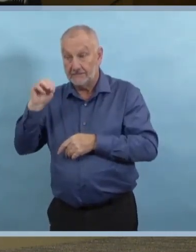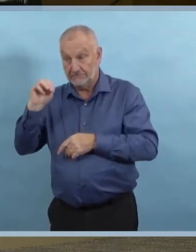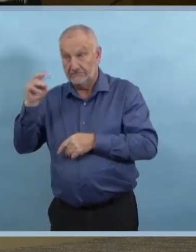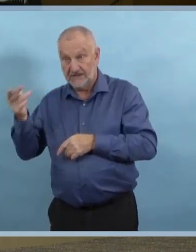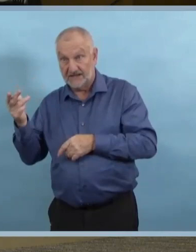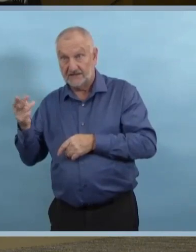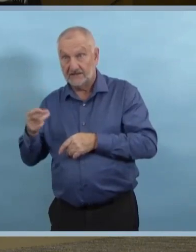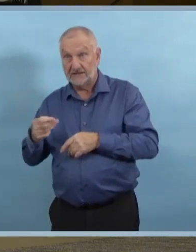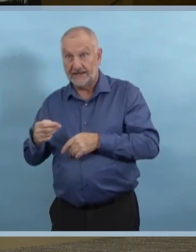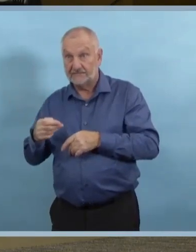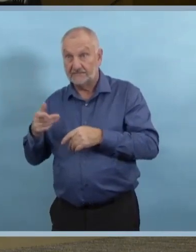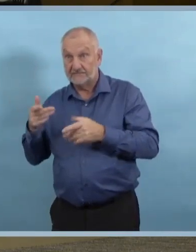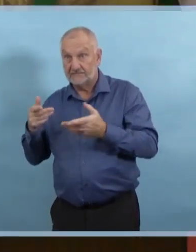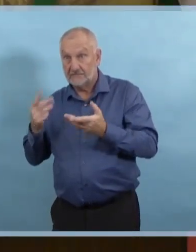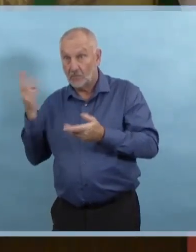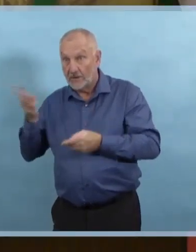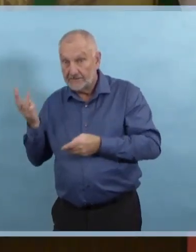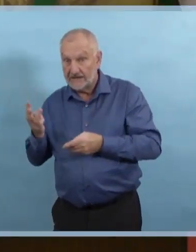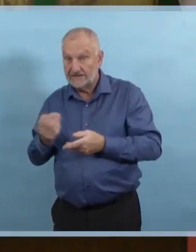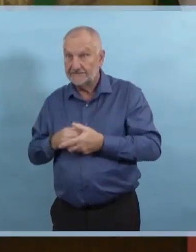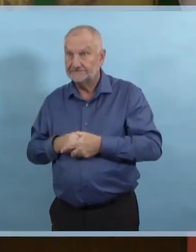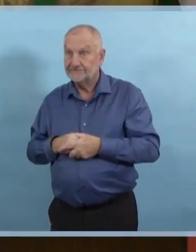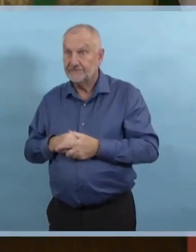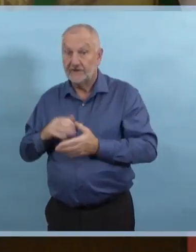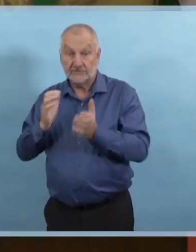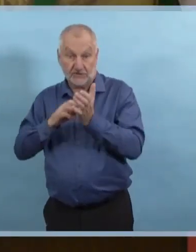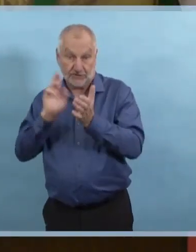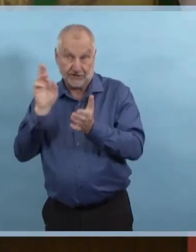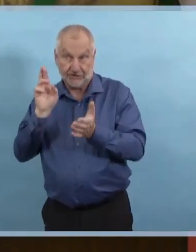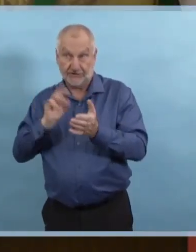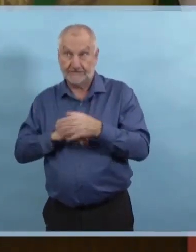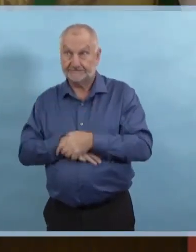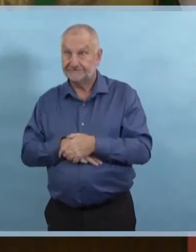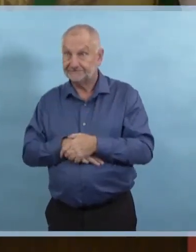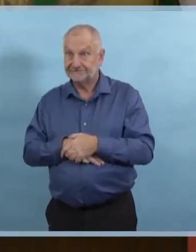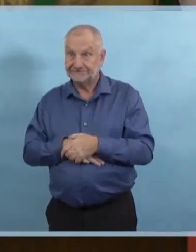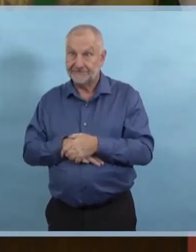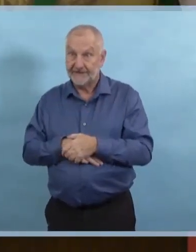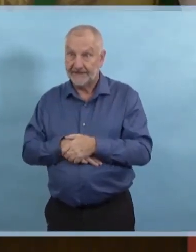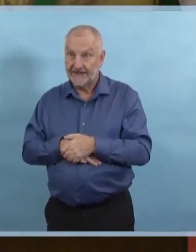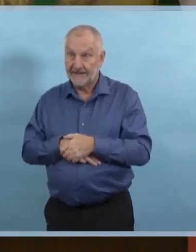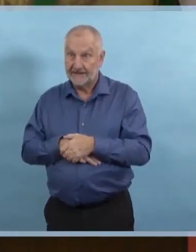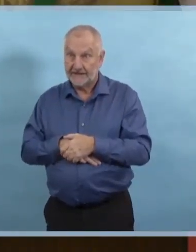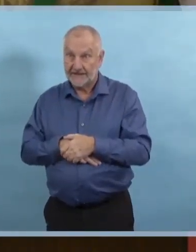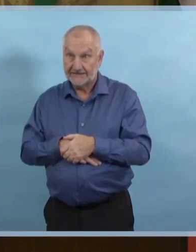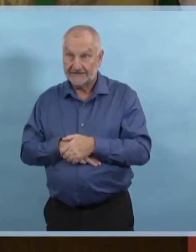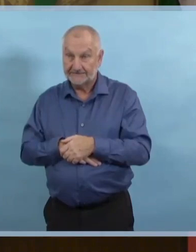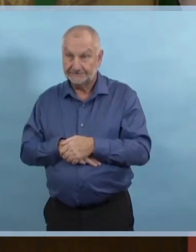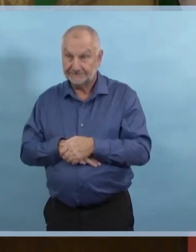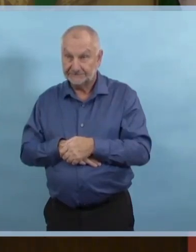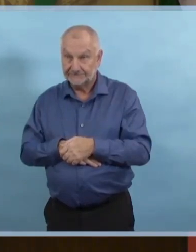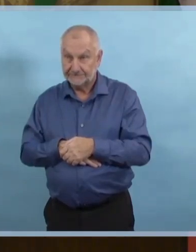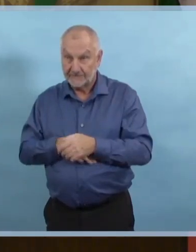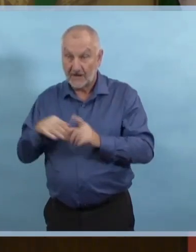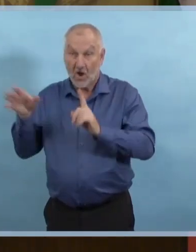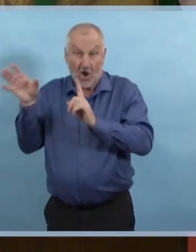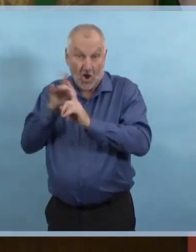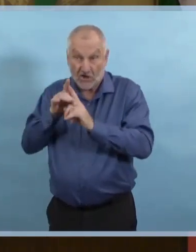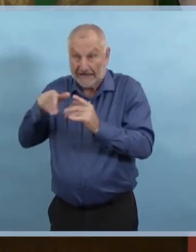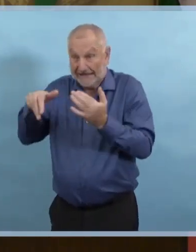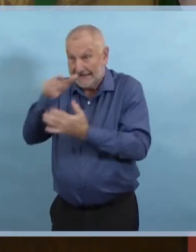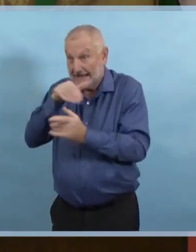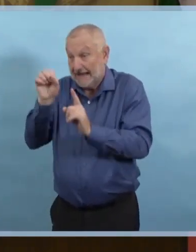eu cette période de temps dans la région de Winnipeg pendant laquelle nous avons eu beaucoup de jours où il y eu